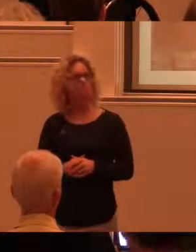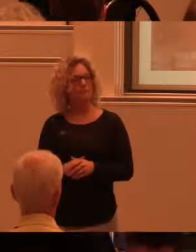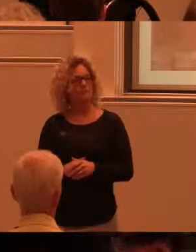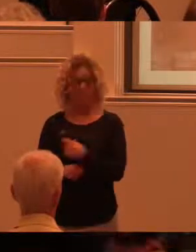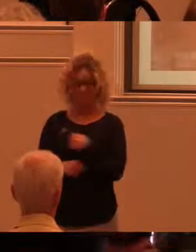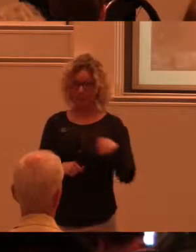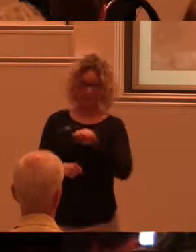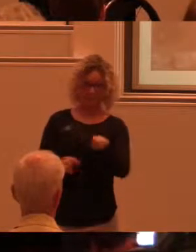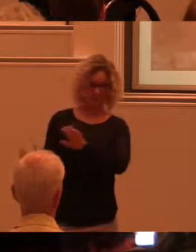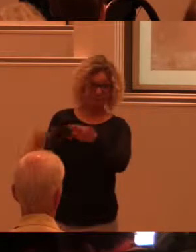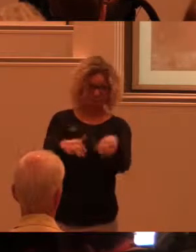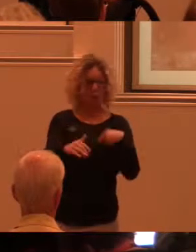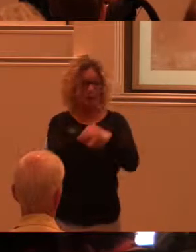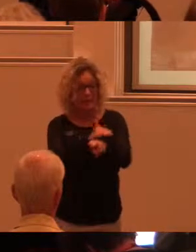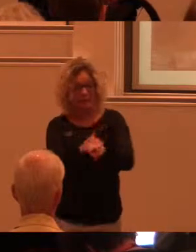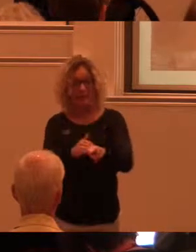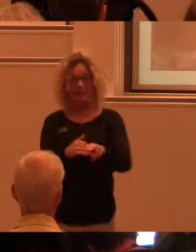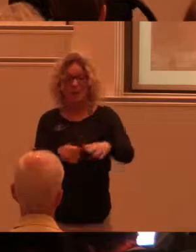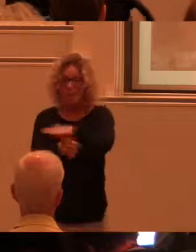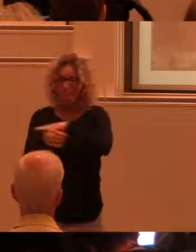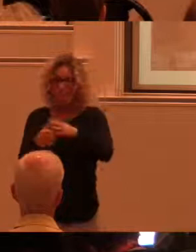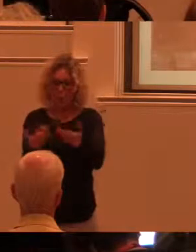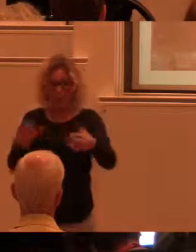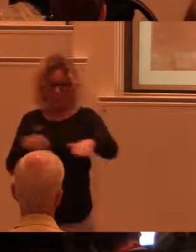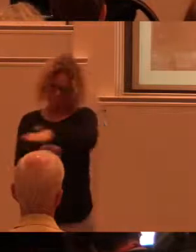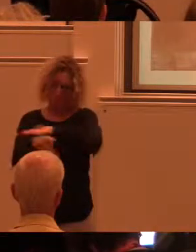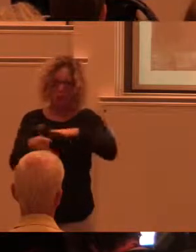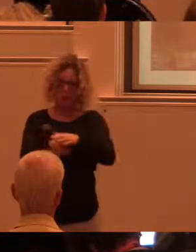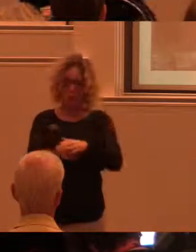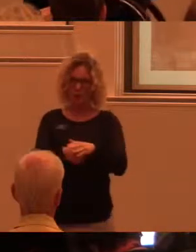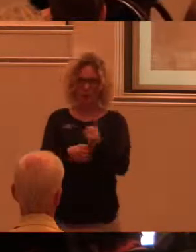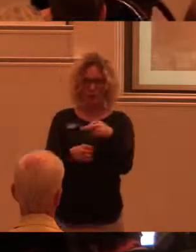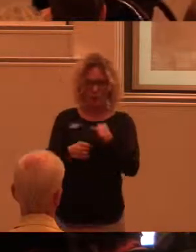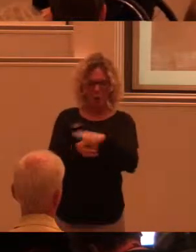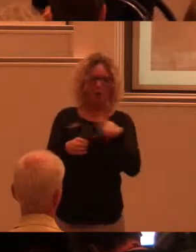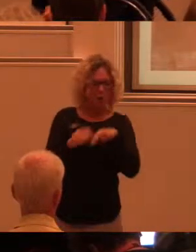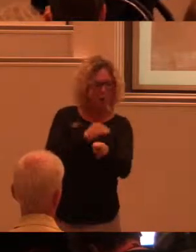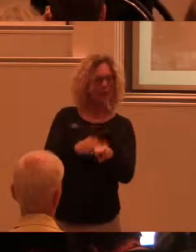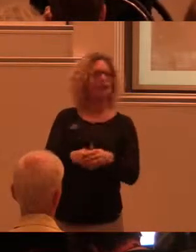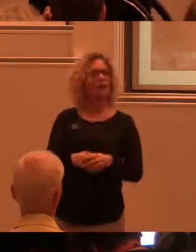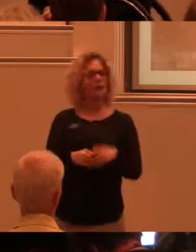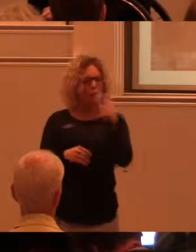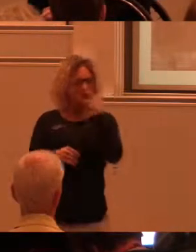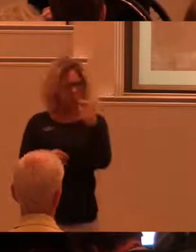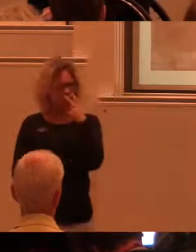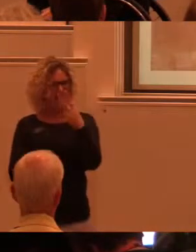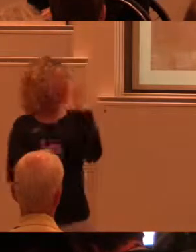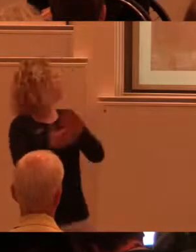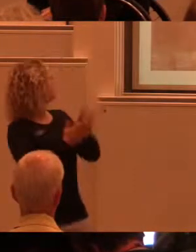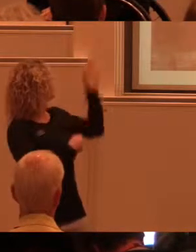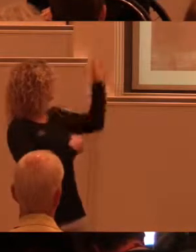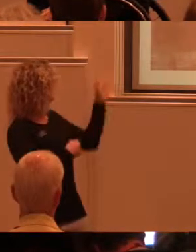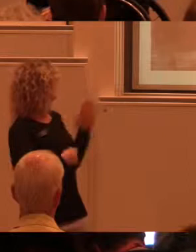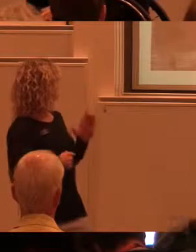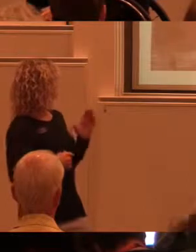När vi kom dit där och jag kom in på borgården. Efter ett litet tag så gick det upp för mig att det syns förhoppningsvis på den här bilden. Att där är ett